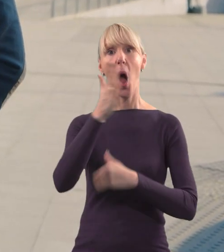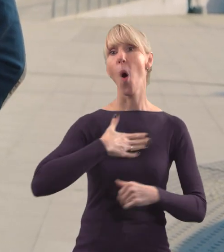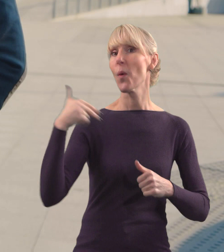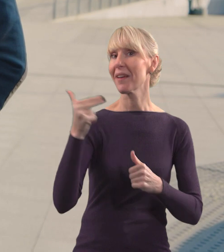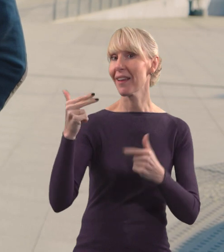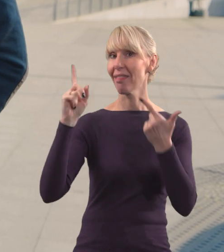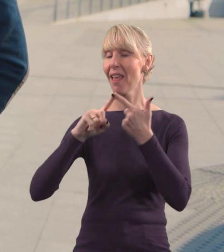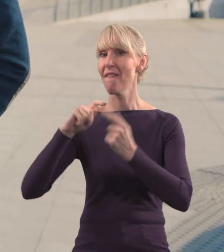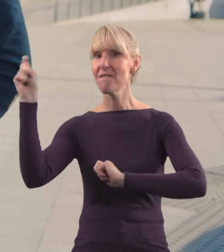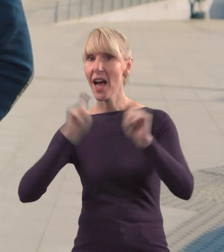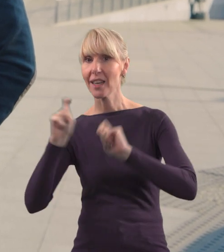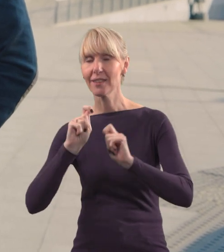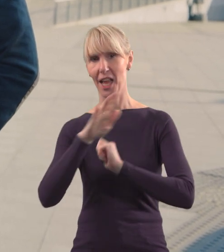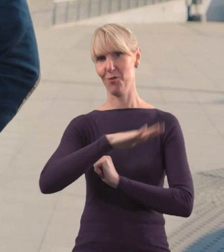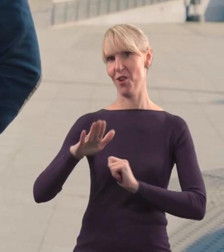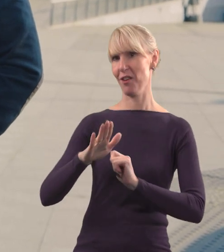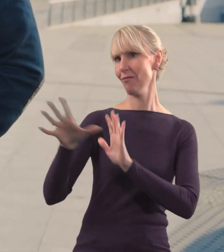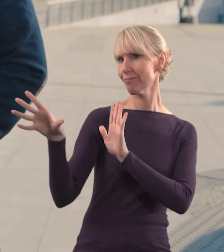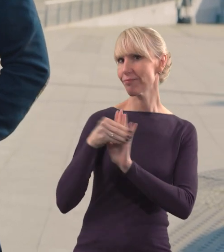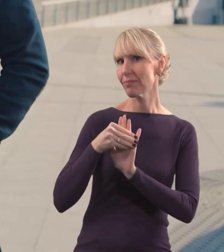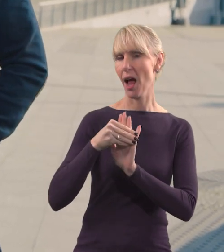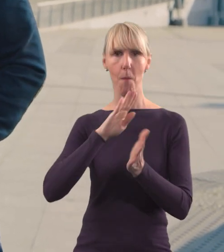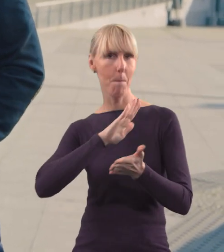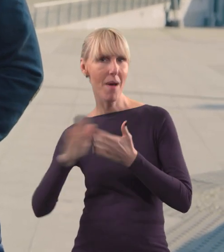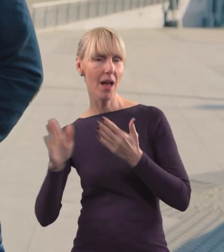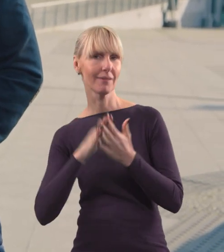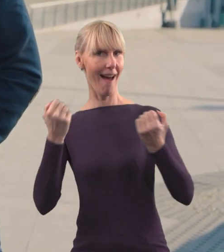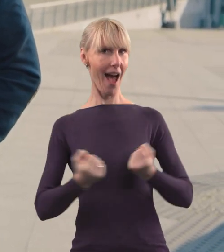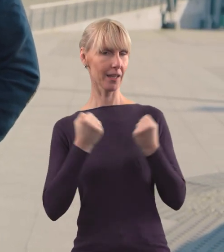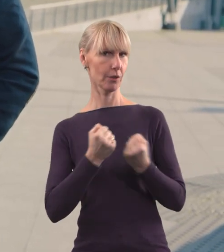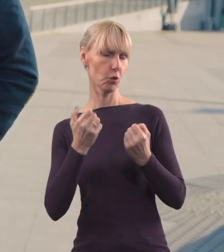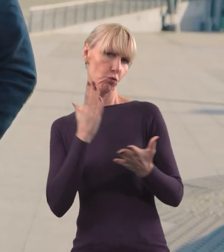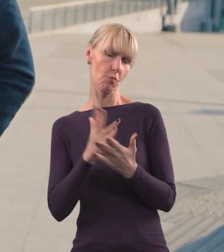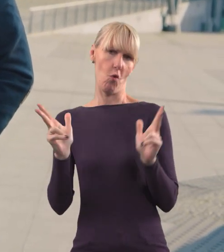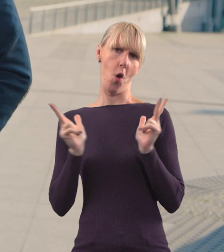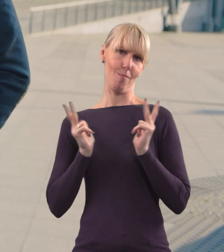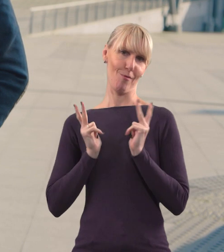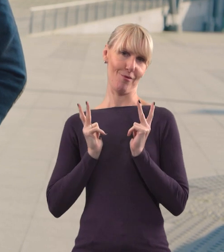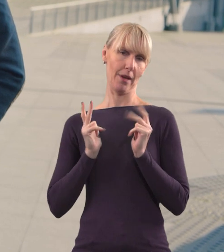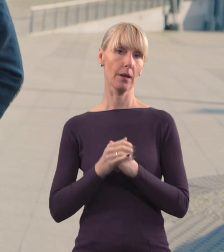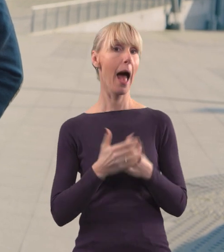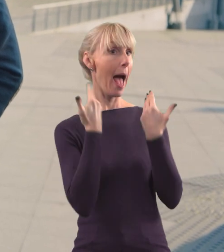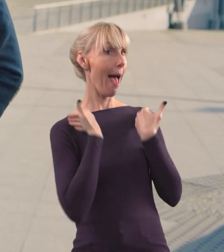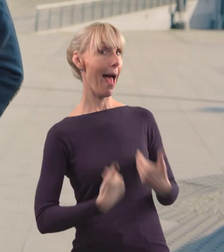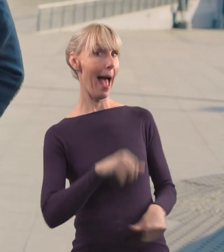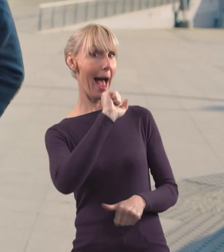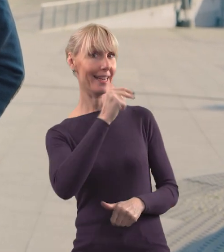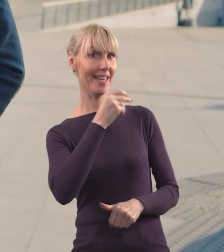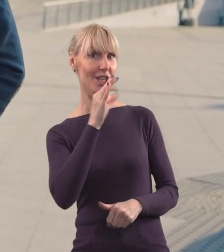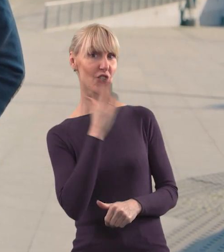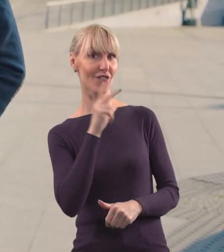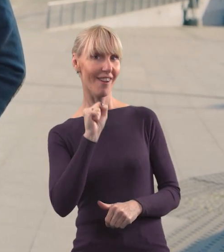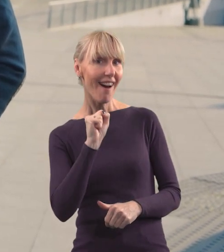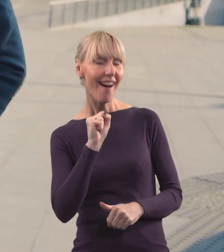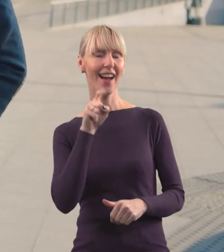Tego weekendowego, wakacyjnego, z dziećmi albo bez dzieci, zwiedzania aktywnego czy nastawionego bardziej na odpoczynek. Ja